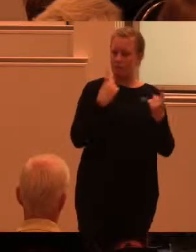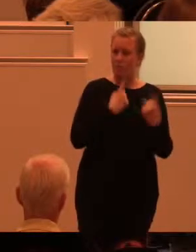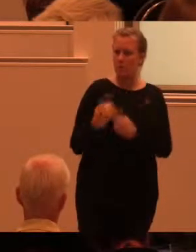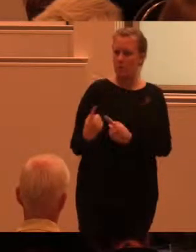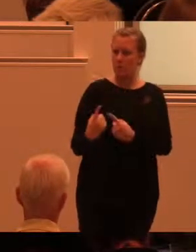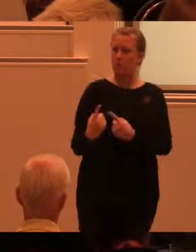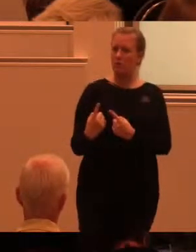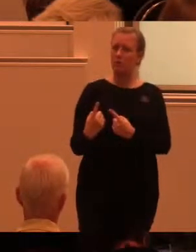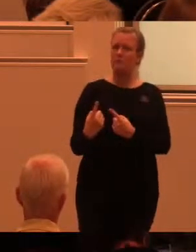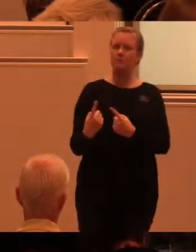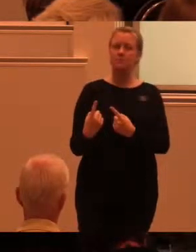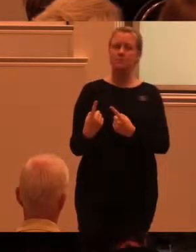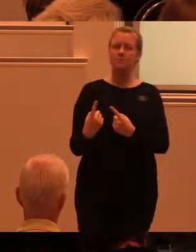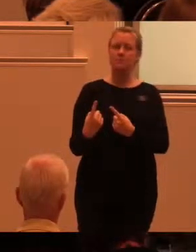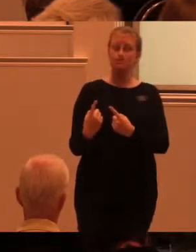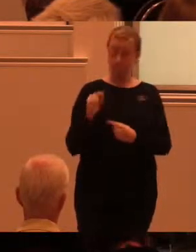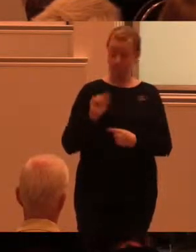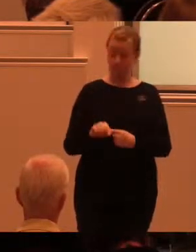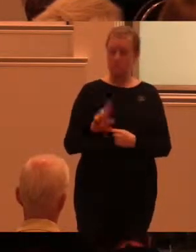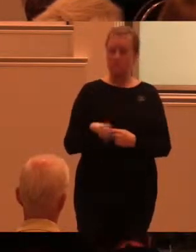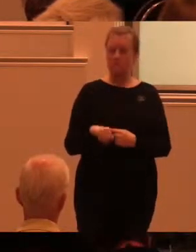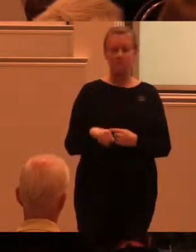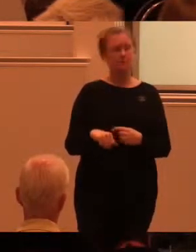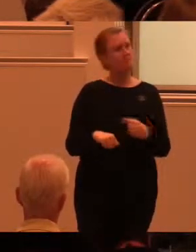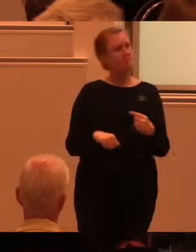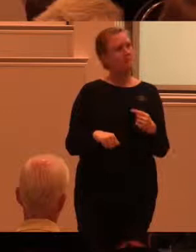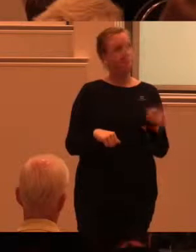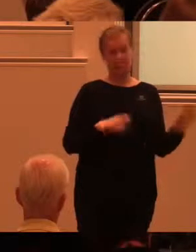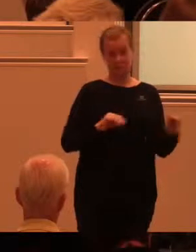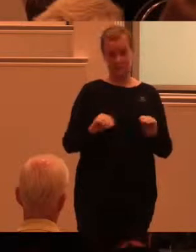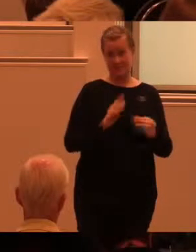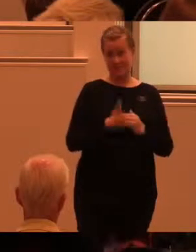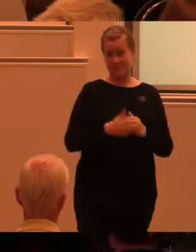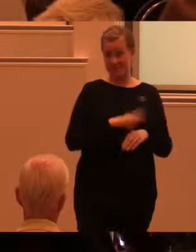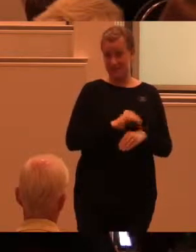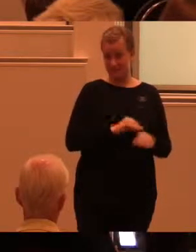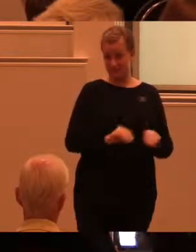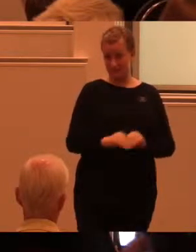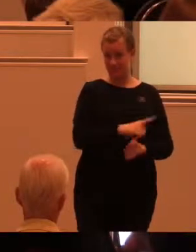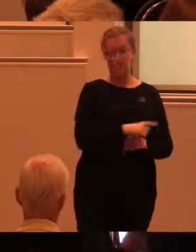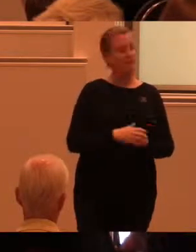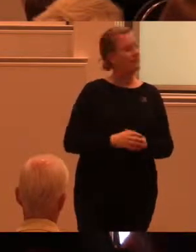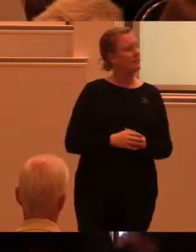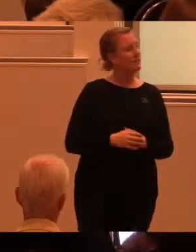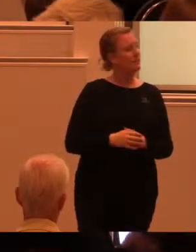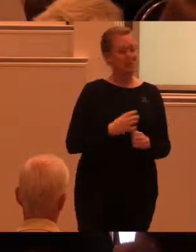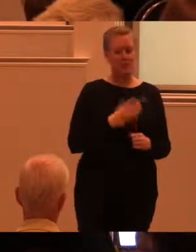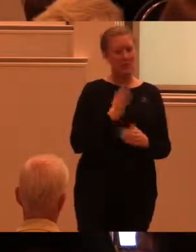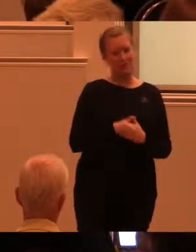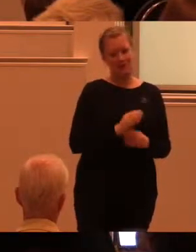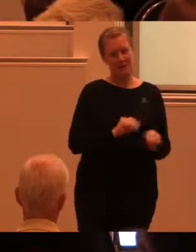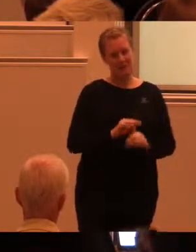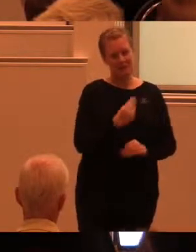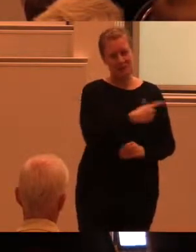genom att öka mänskligt performance jag har provat att översätta direkt av